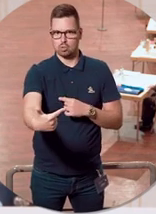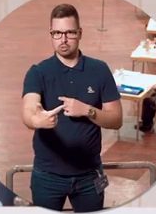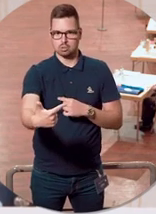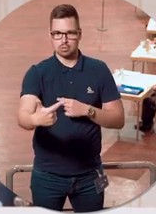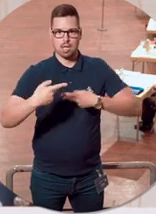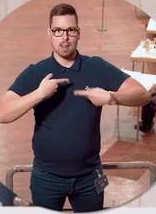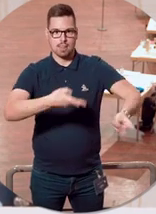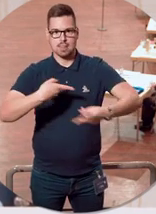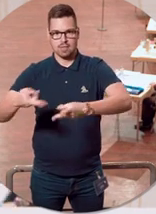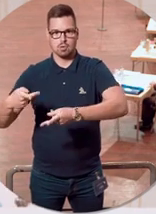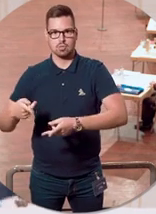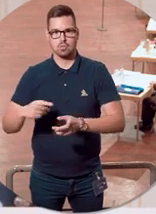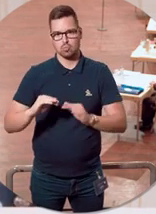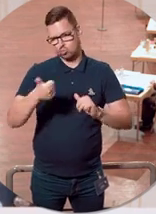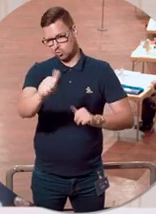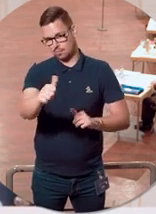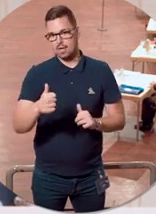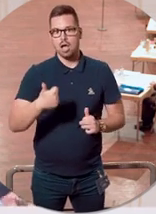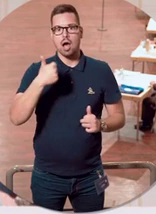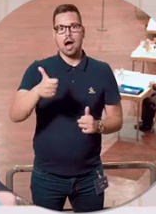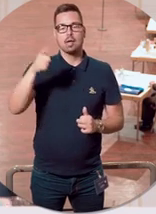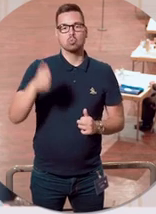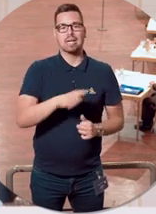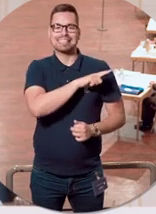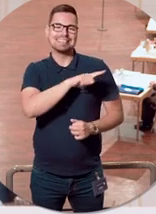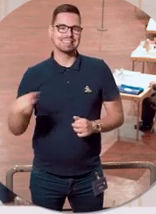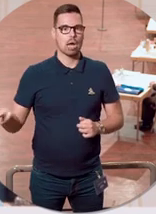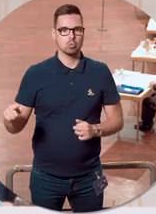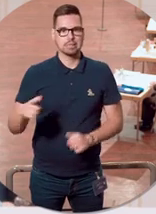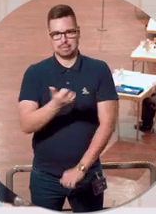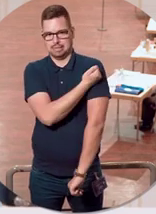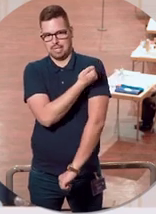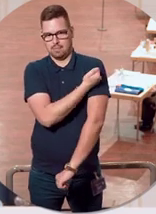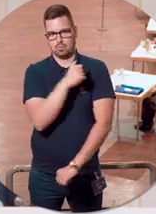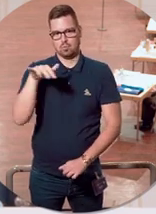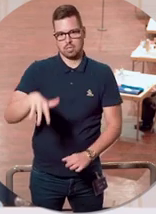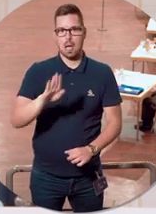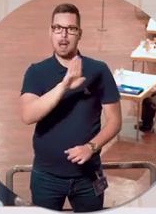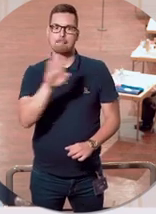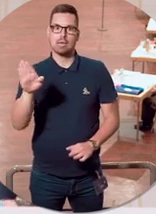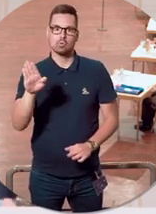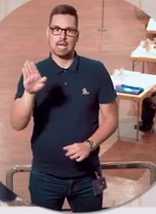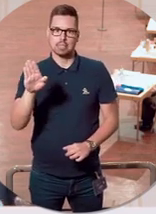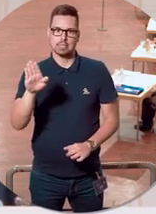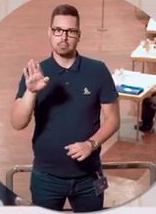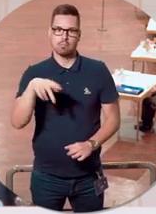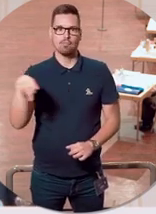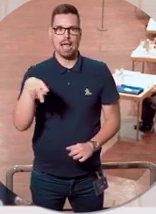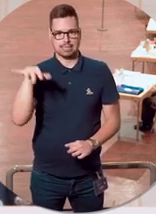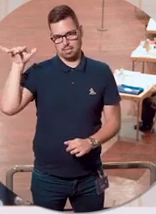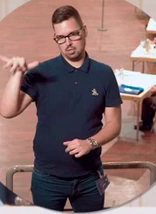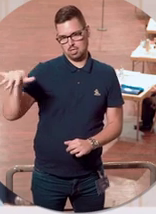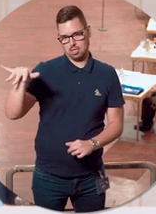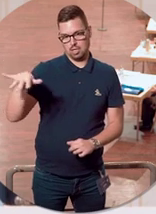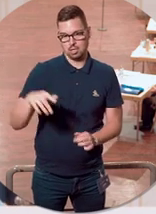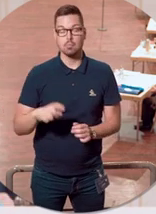Lieferzusagen für fast 100.000 Impfdosen. Das sind in der Hauptsache dann Dosen von BioNTech, Pfizer und natürlich